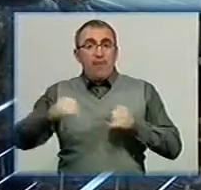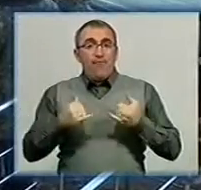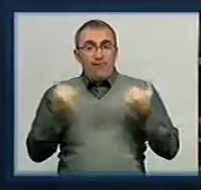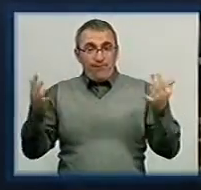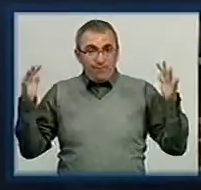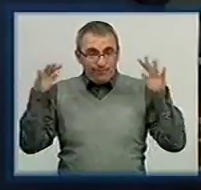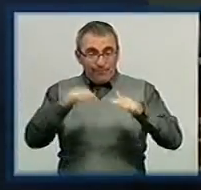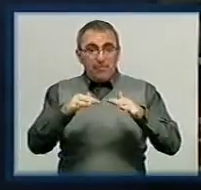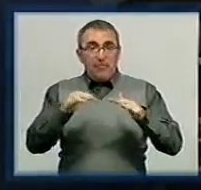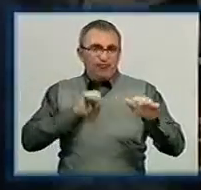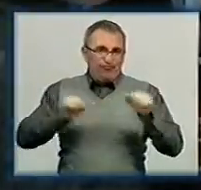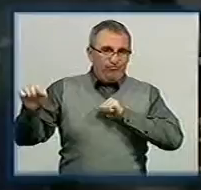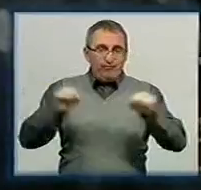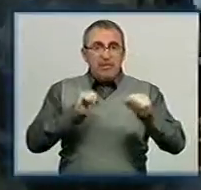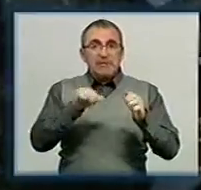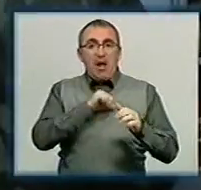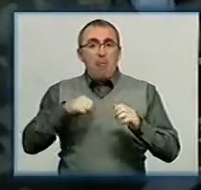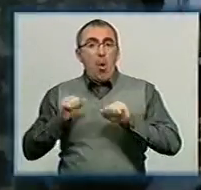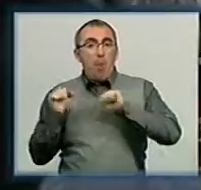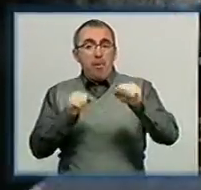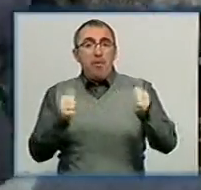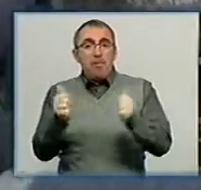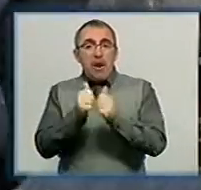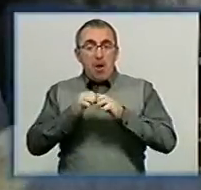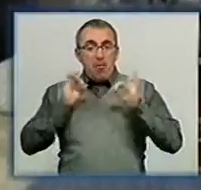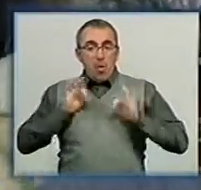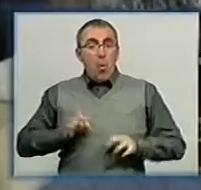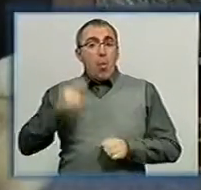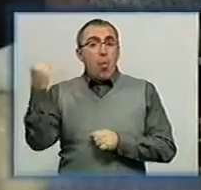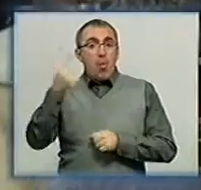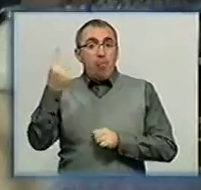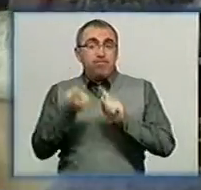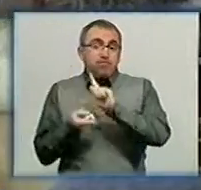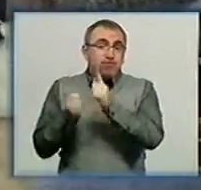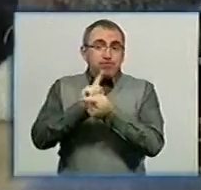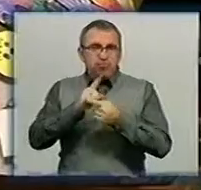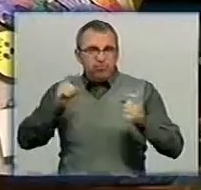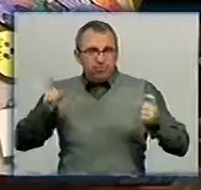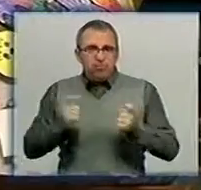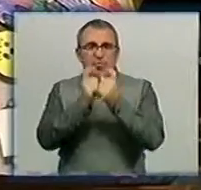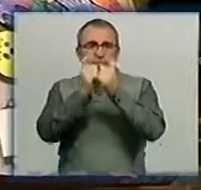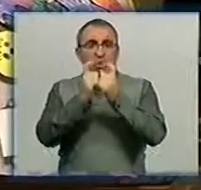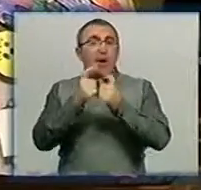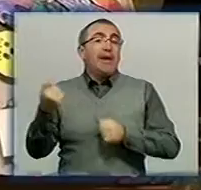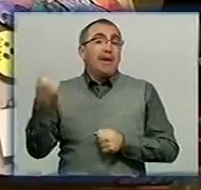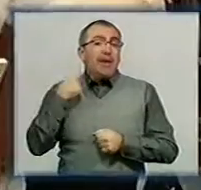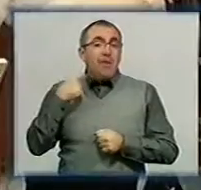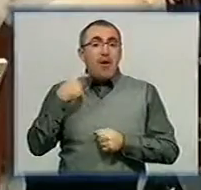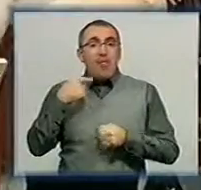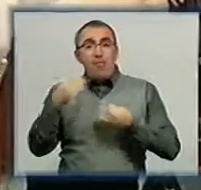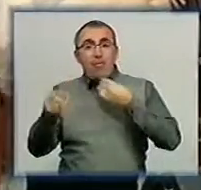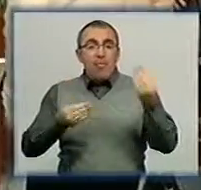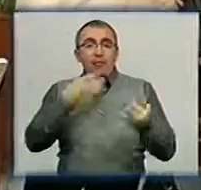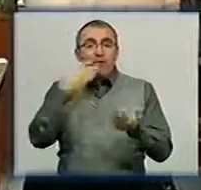Штовханиною. Вічі, влаштоване самооборонівцями біля прокуратури області, переросло у сутички. Кіровоградці поділились